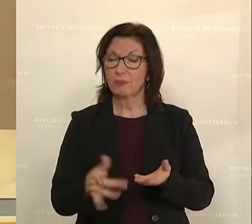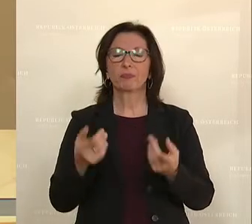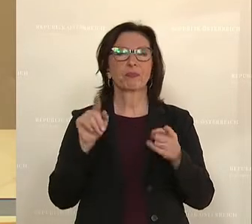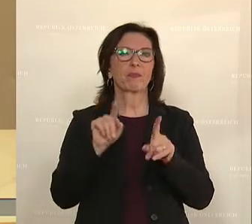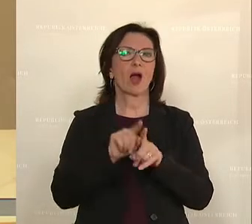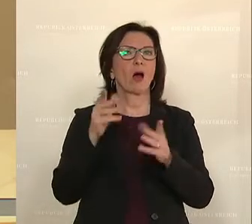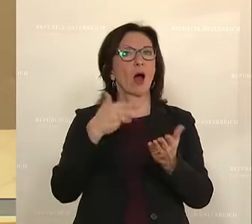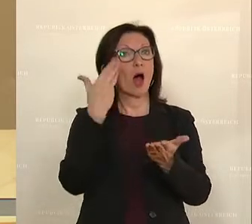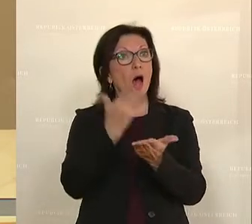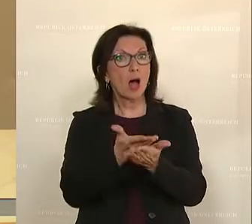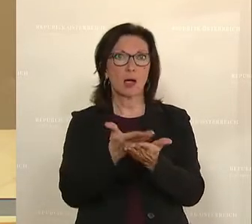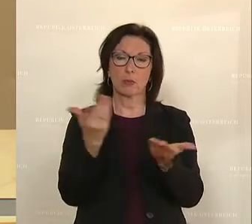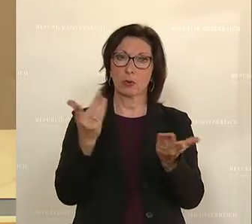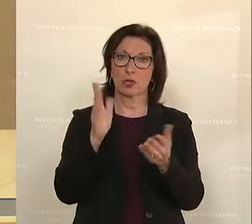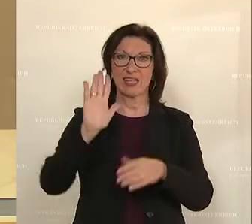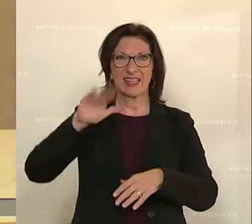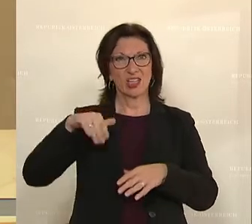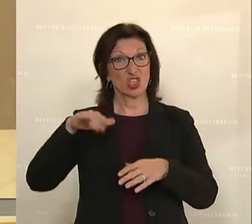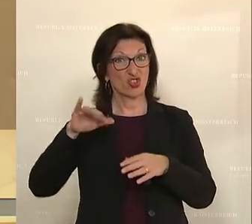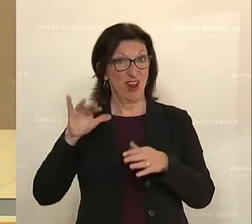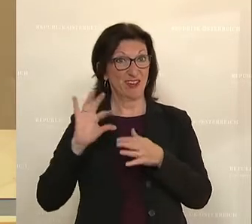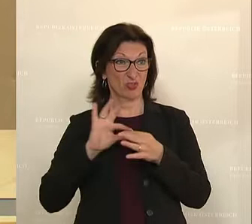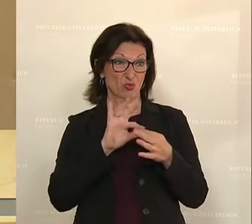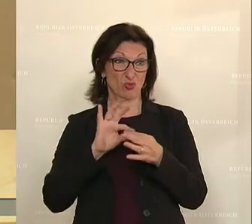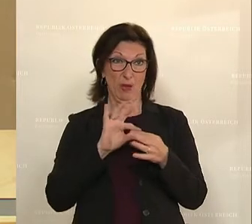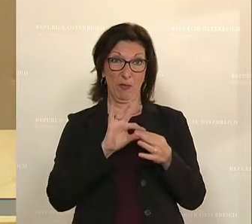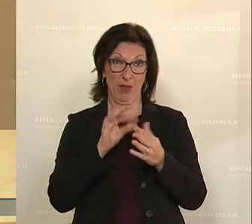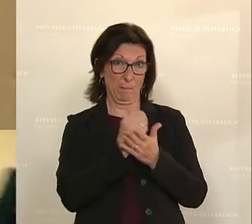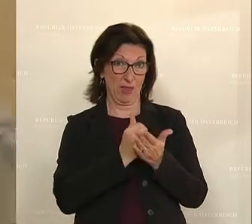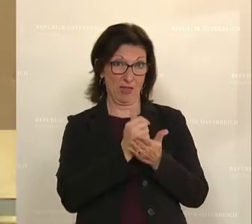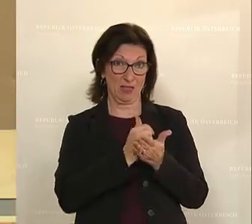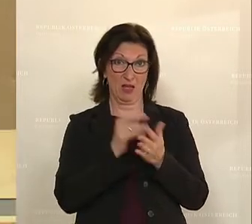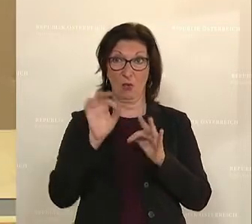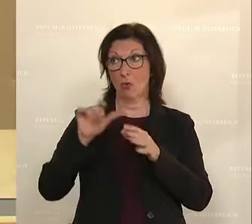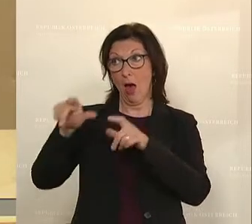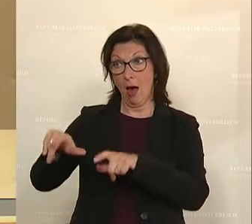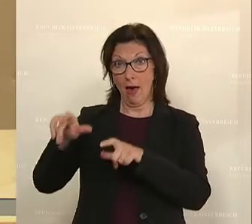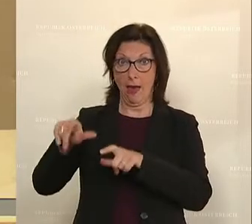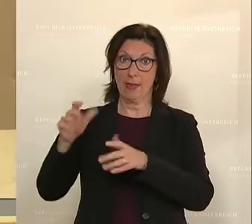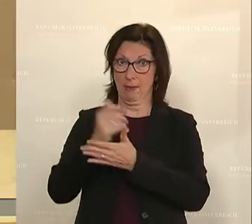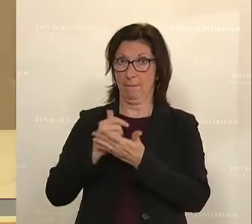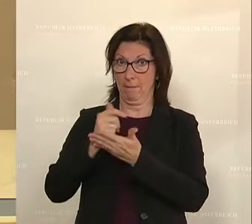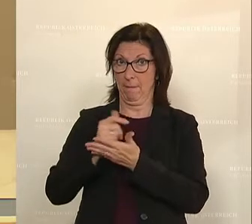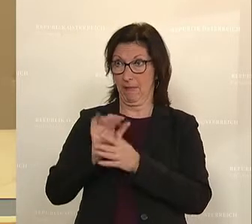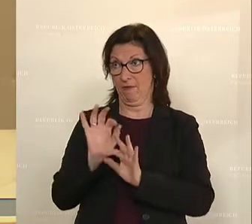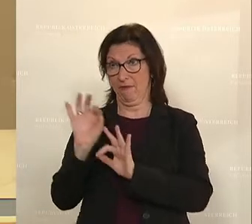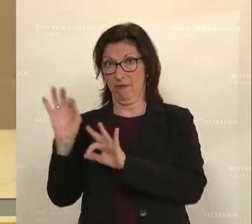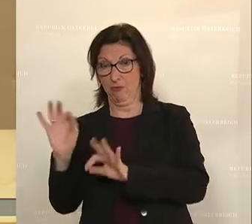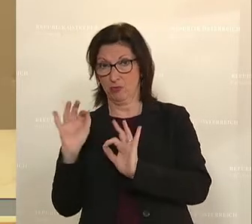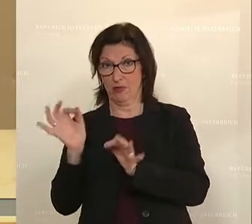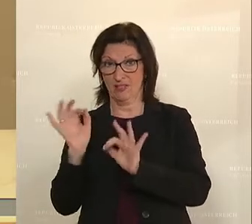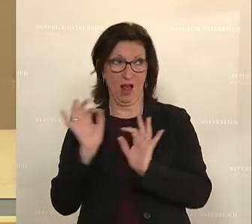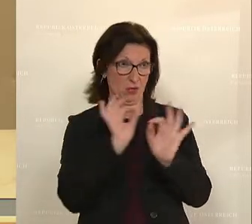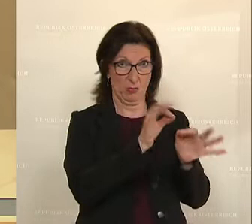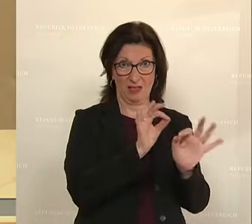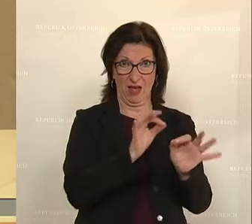Angebote im Bereich der geschlechtsspezifischen Medizin und der Altersmedizin. Für diese Vorsorgeangebote